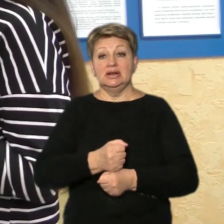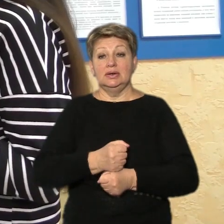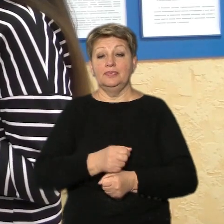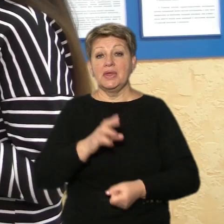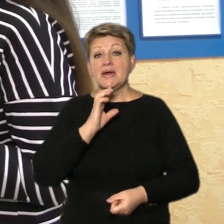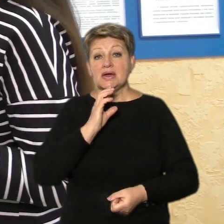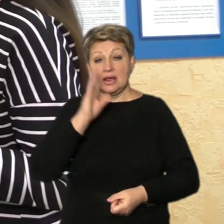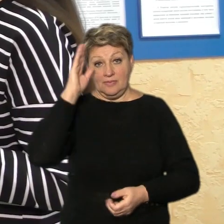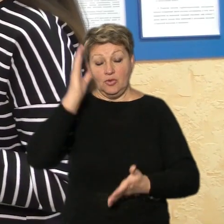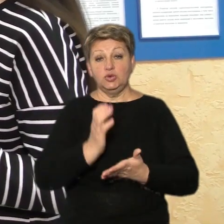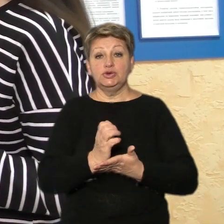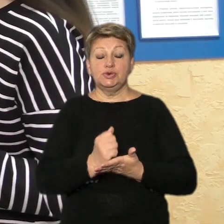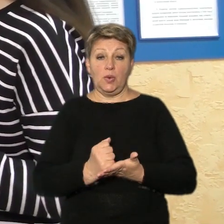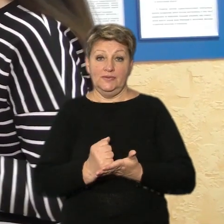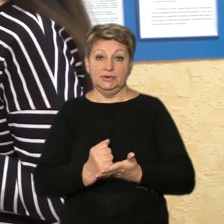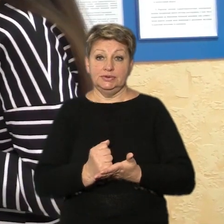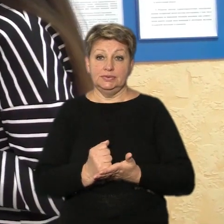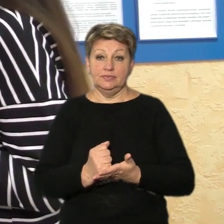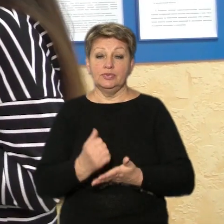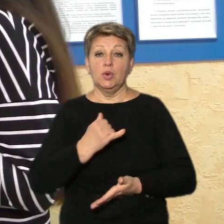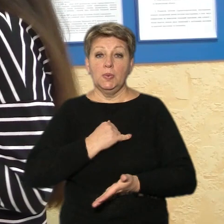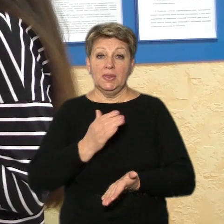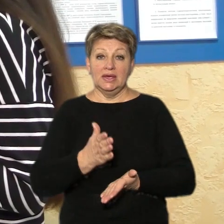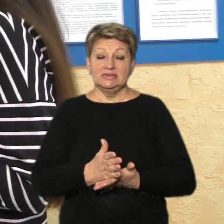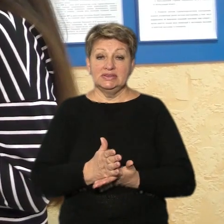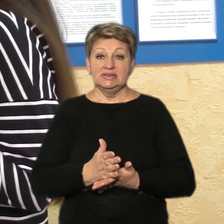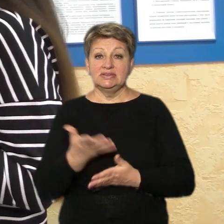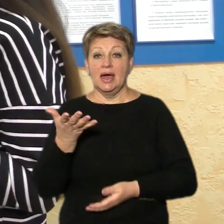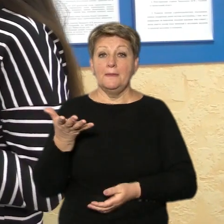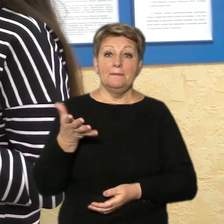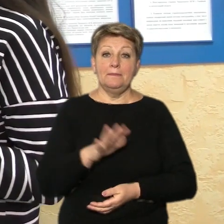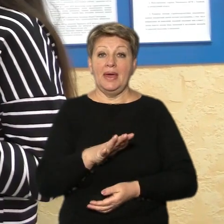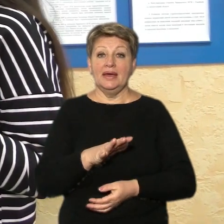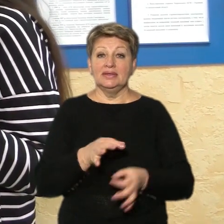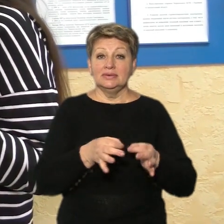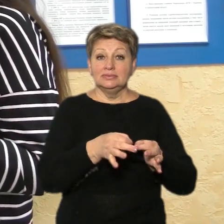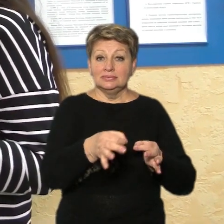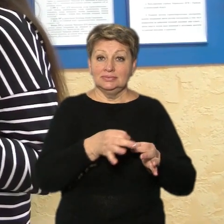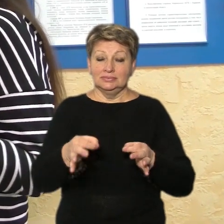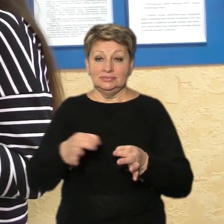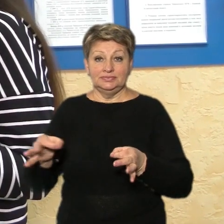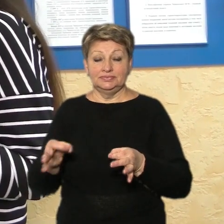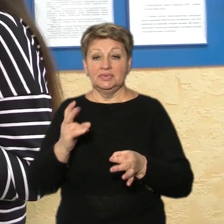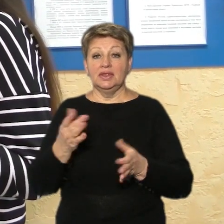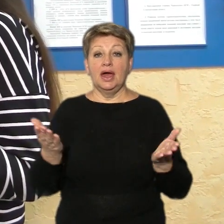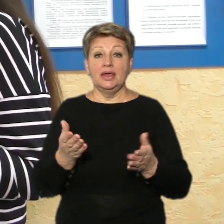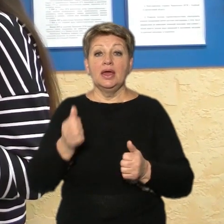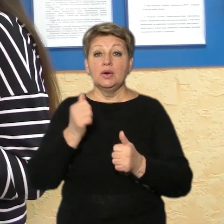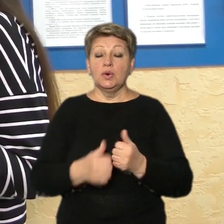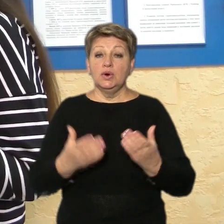Кременчуцькому водосховищу в нас є п'ять гідропостів, на яких кожного дня